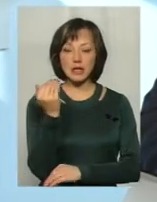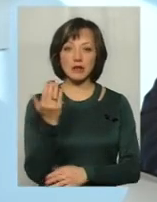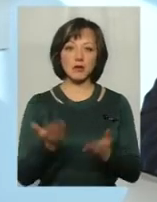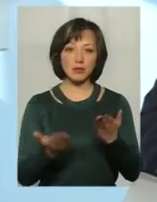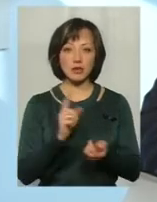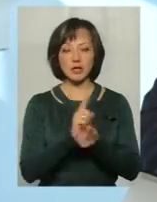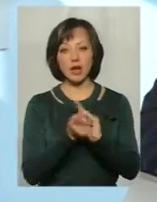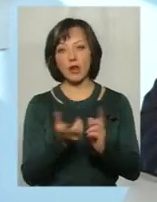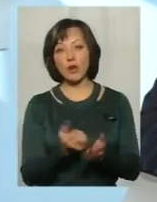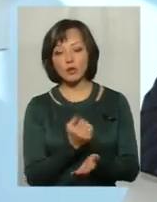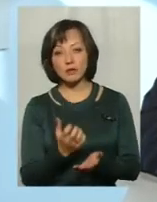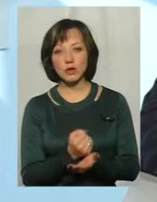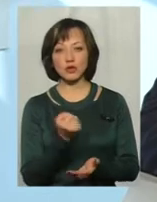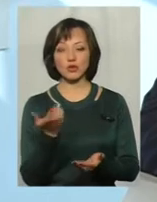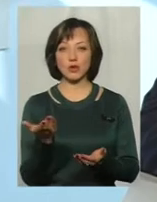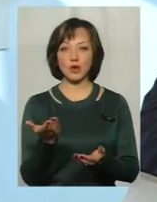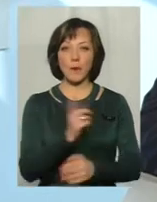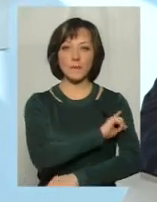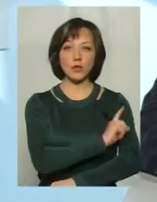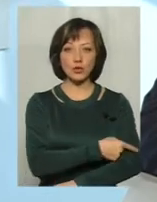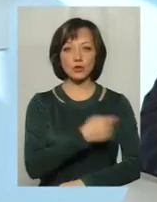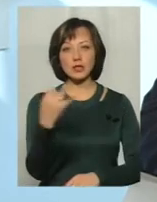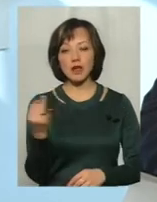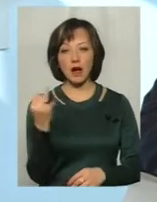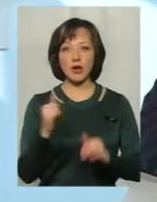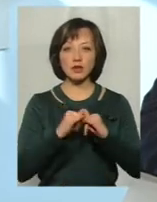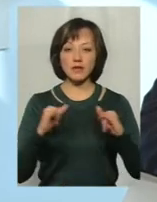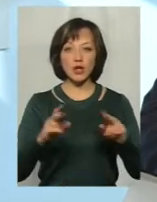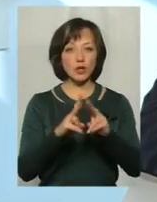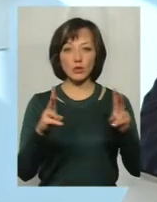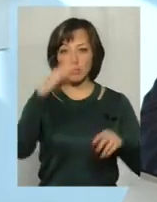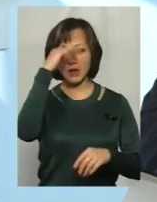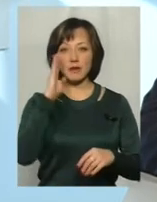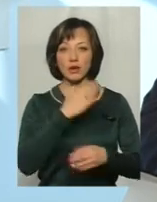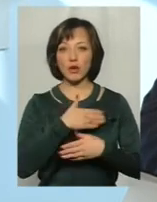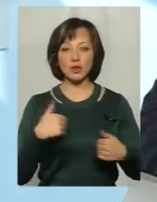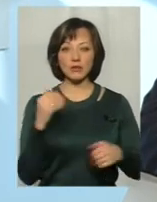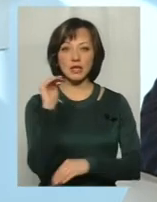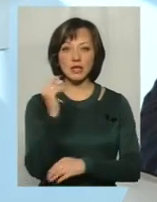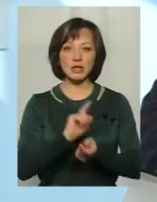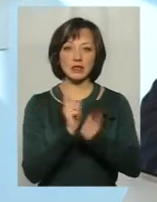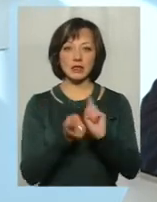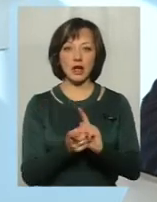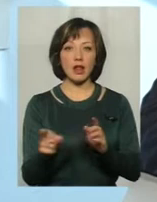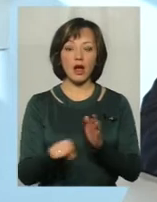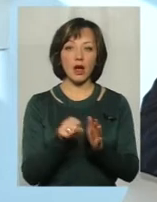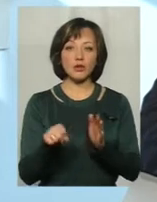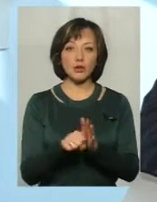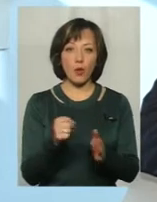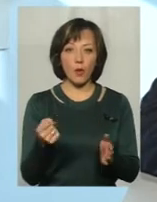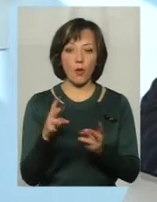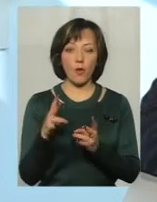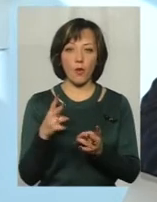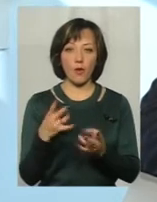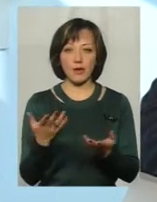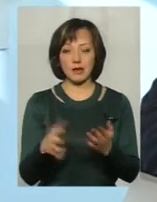мабуть стала успішною, потужною, цікавою, розвинутою. Ніхто ж батьків не хоче, щоб дитина стала злодієм чи